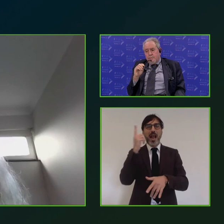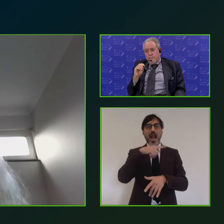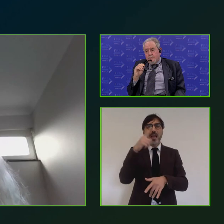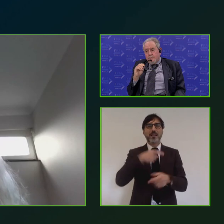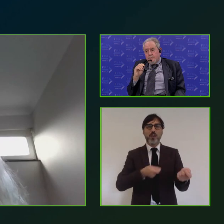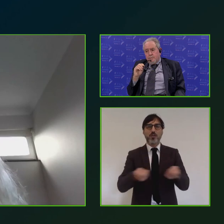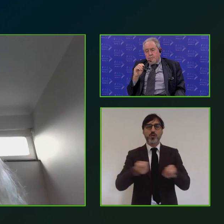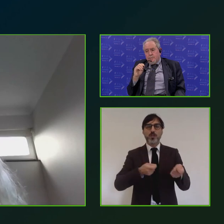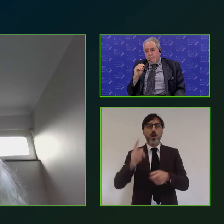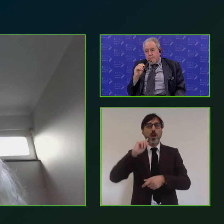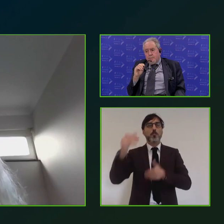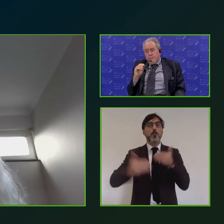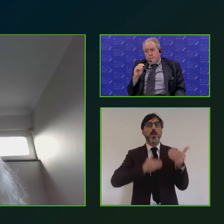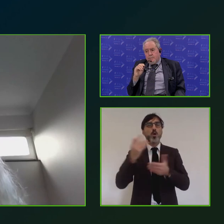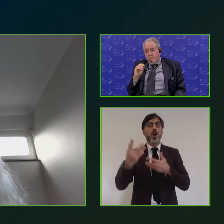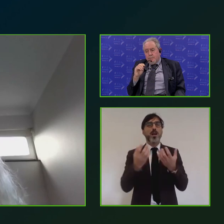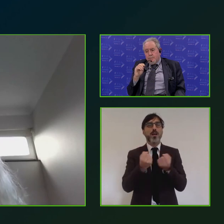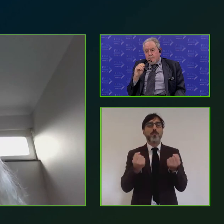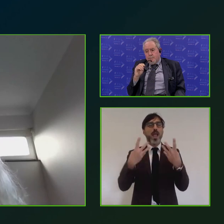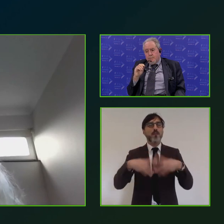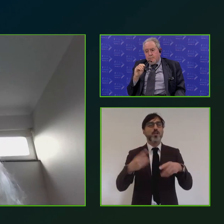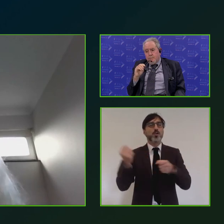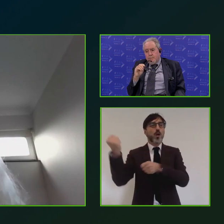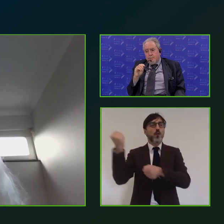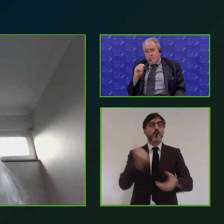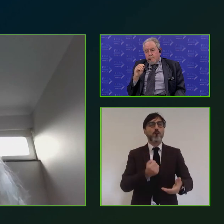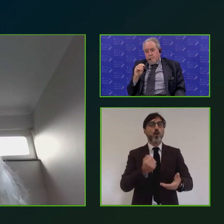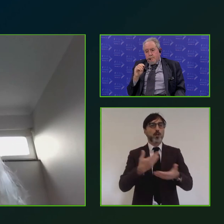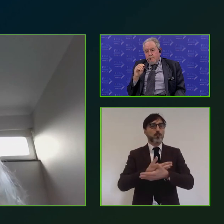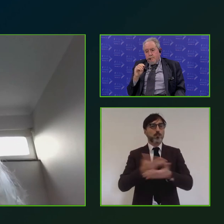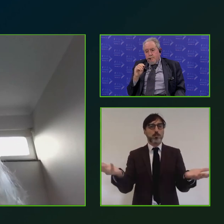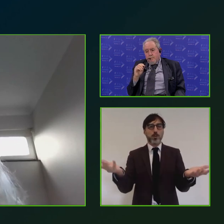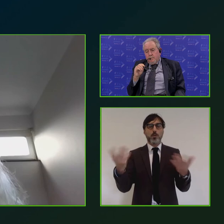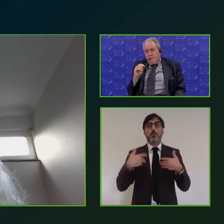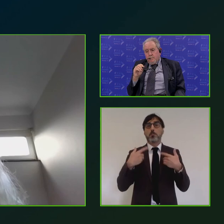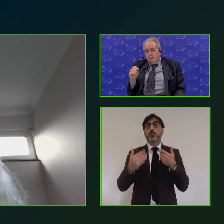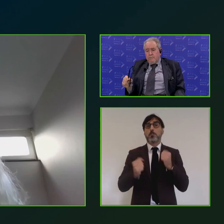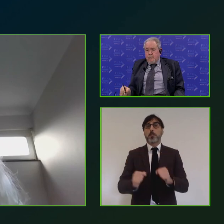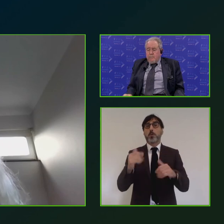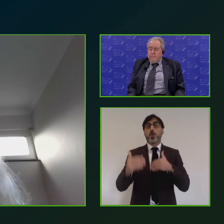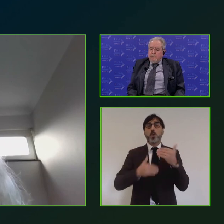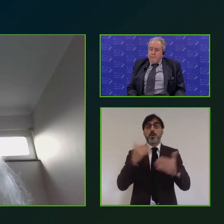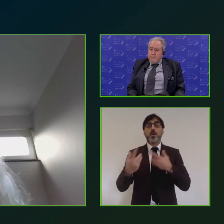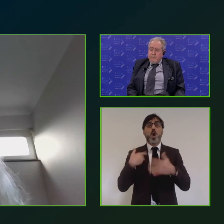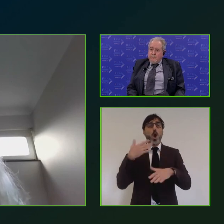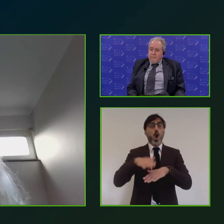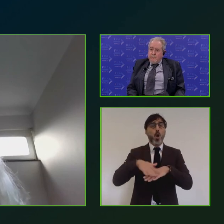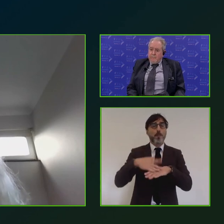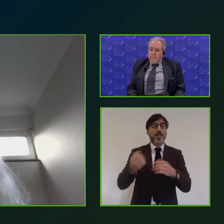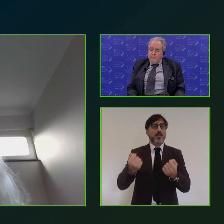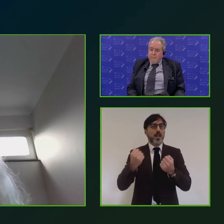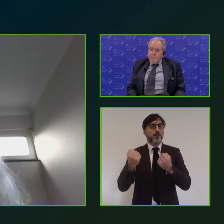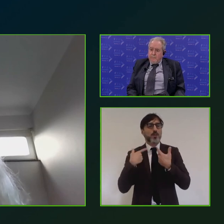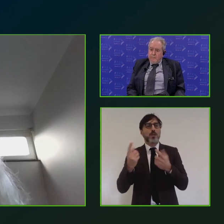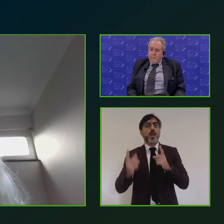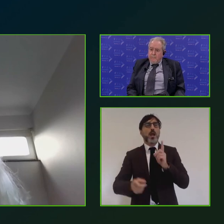migliorare la gestione efficace dei fondi pubblici e poi continuare così anche rafforzare le competenze digitali ridurre il